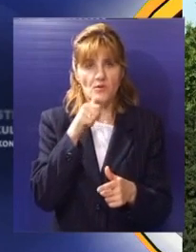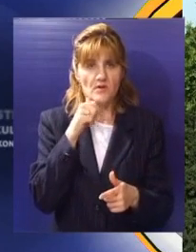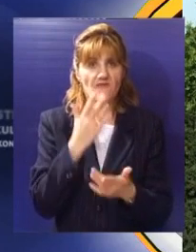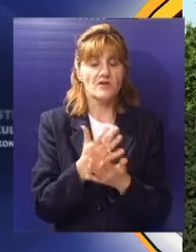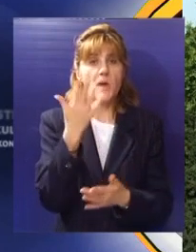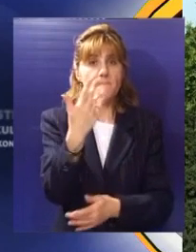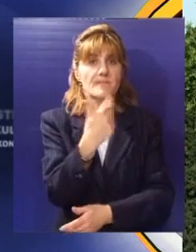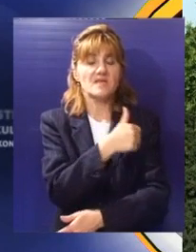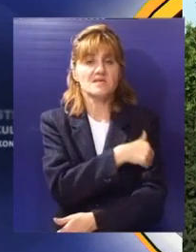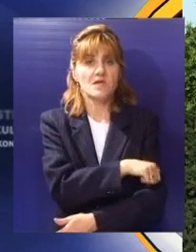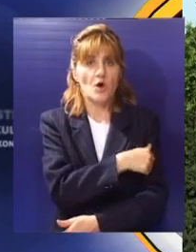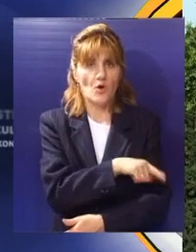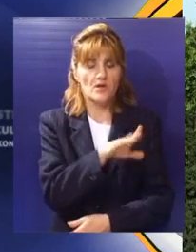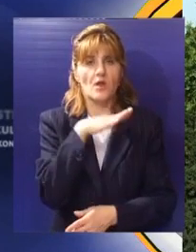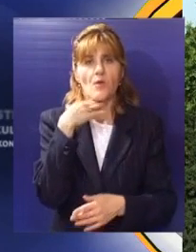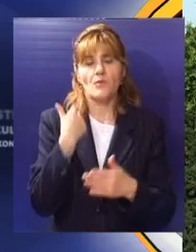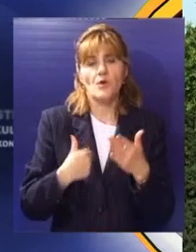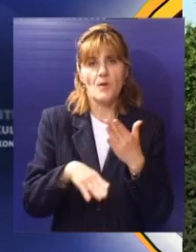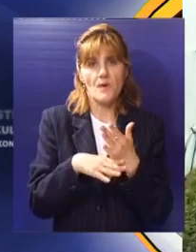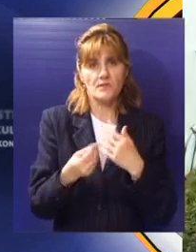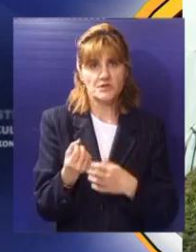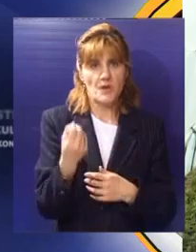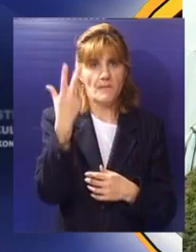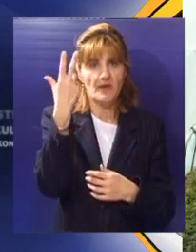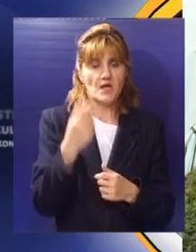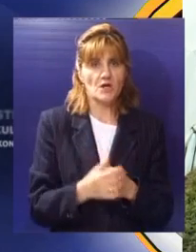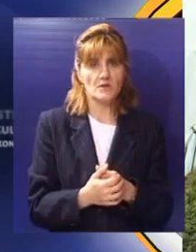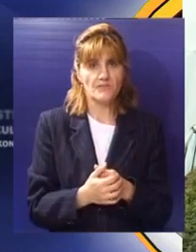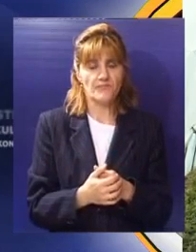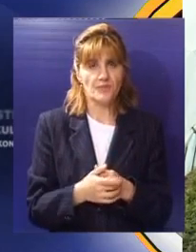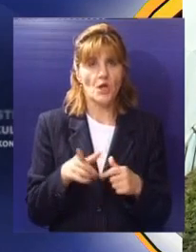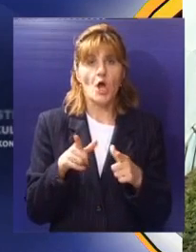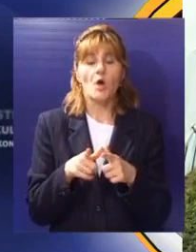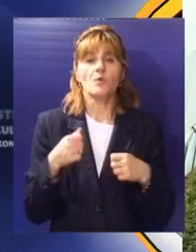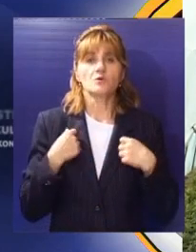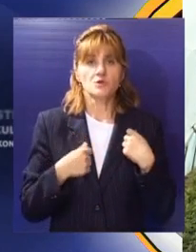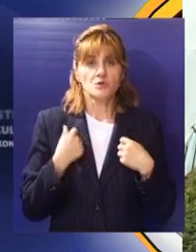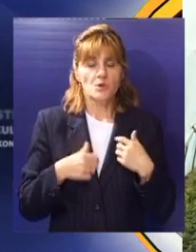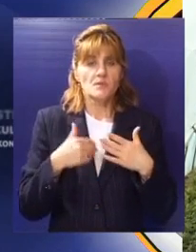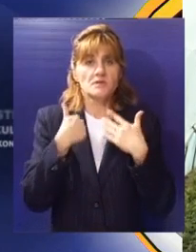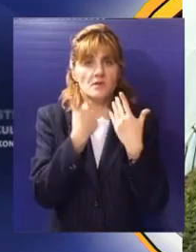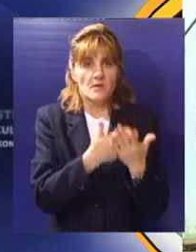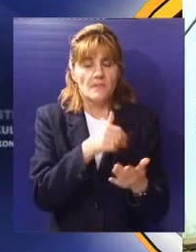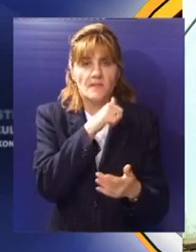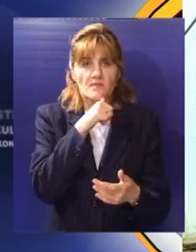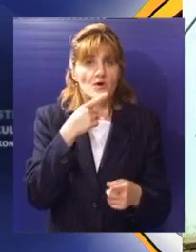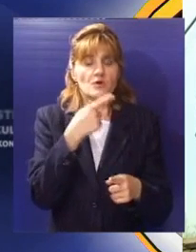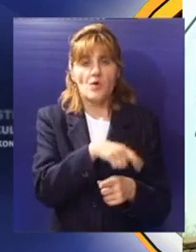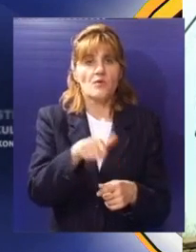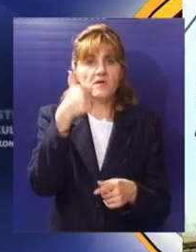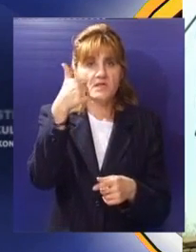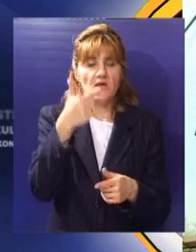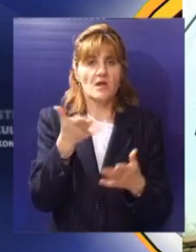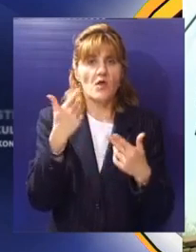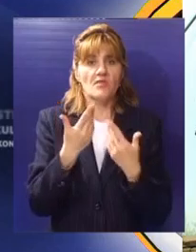Srbije traje oni su velika dobro učinili prirodi Srbije. Nagrada je dodeljen u Subotici jer goranski rasadnik spada u